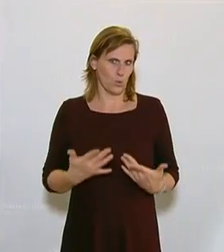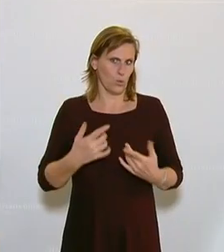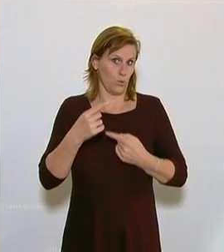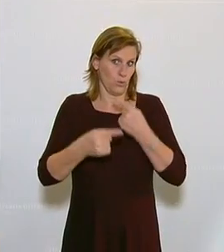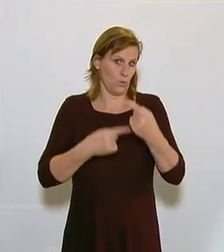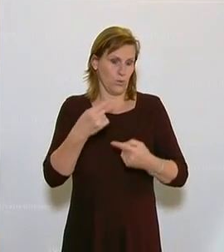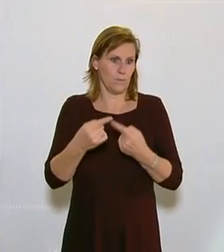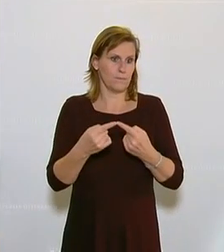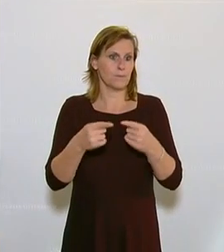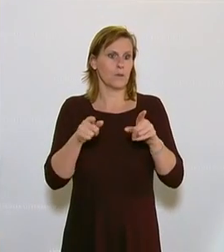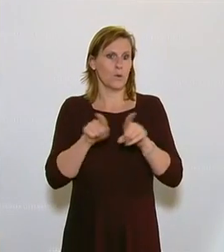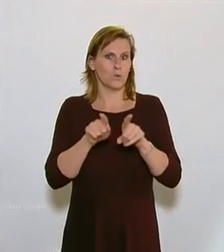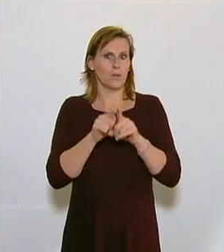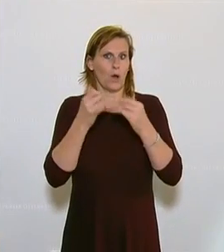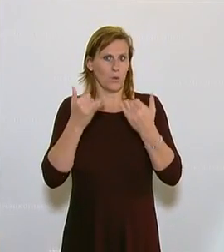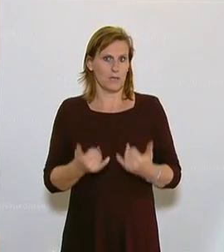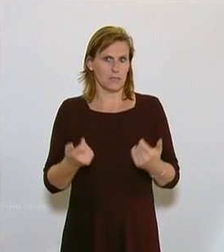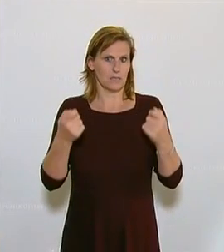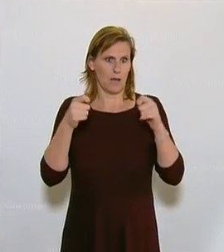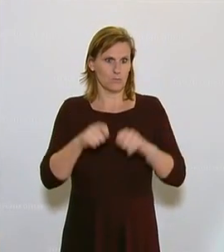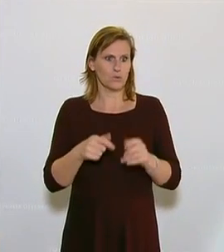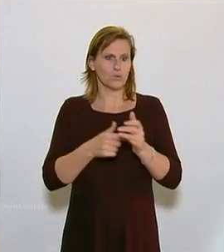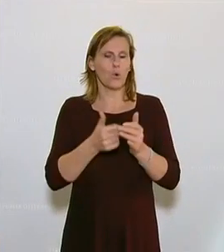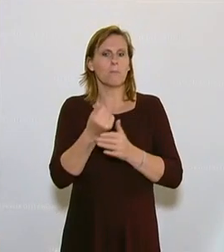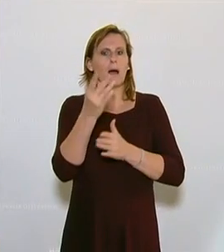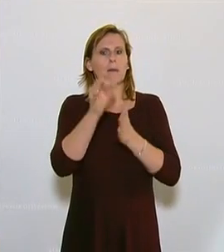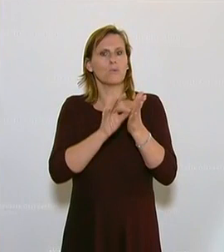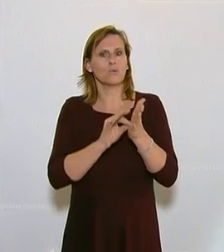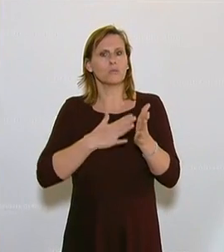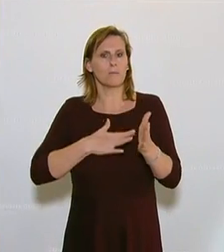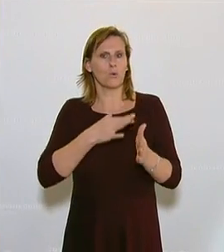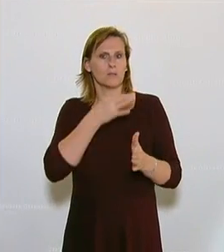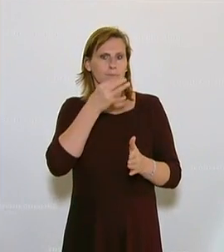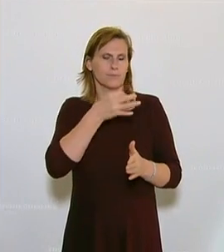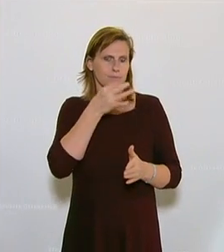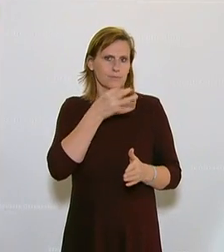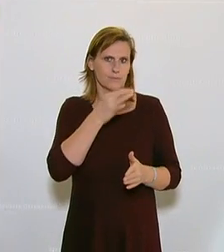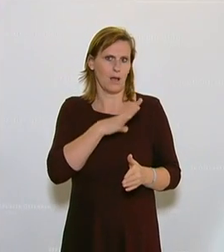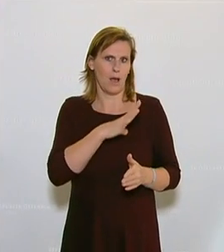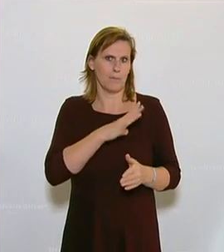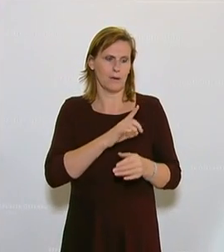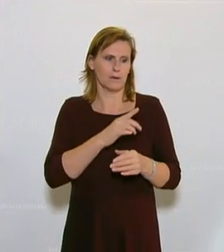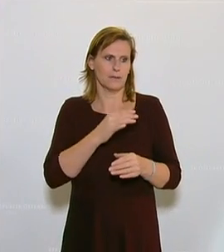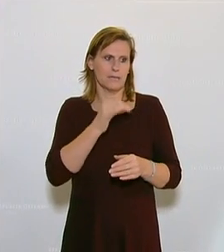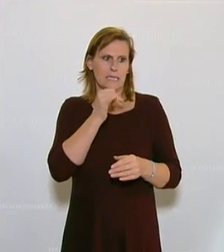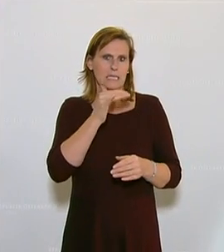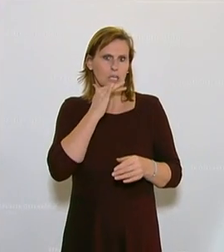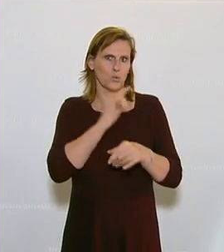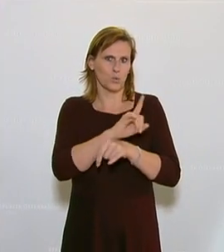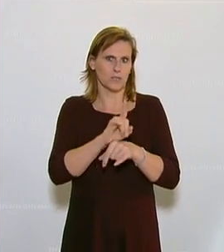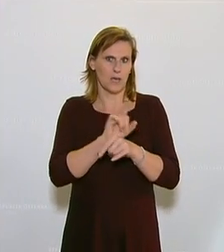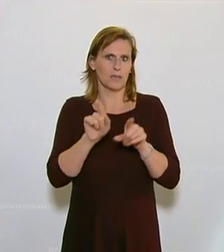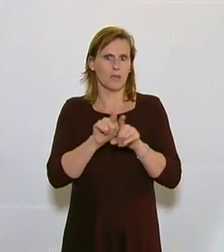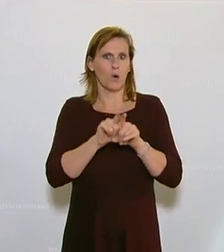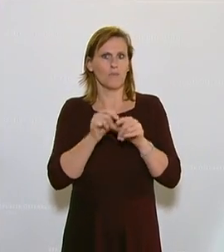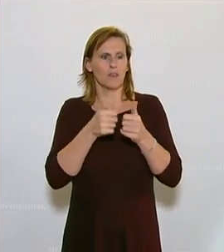Und ich komme damit auch schon zum Schluss. Es gibt noch einige Punkte, die ich gerne anführen würde, aber da reicht die Zeit. Ich würde gerne über die